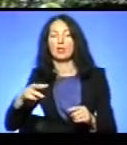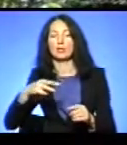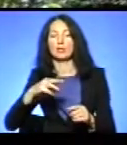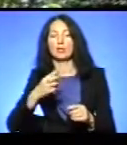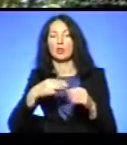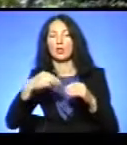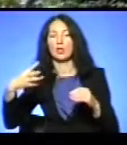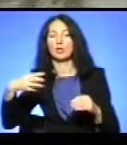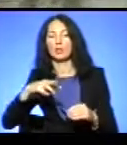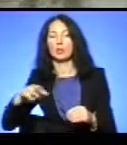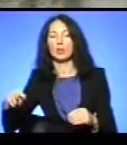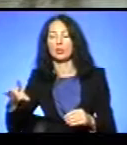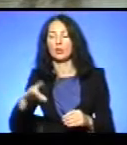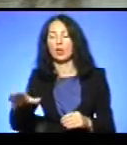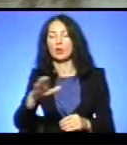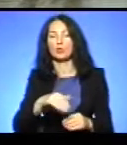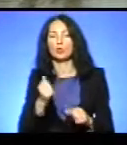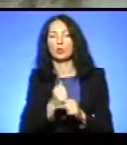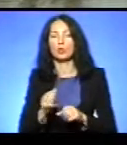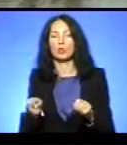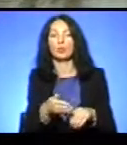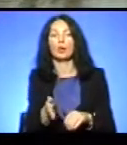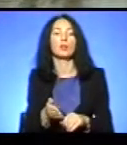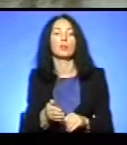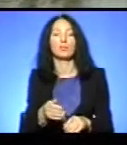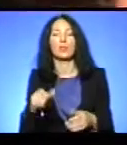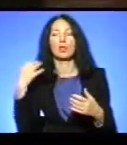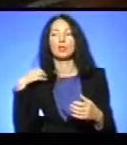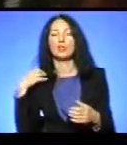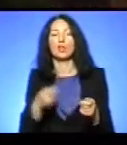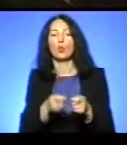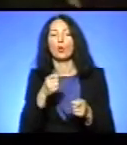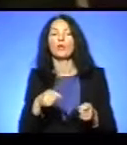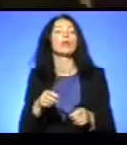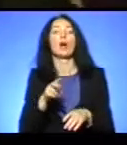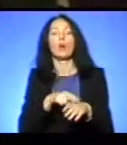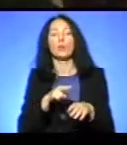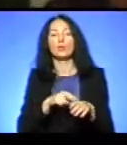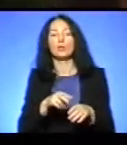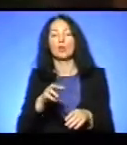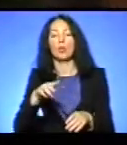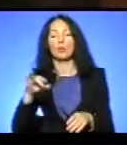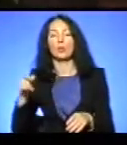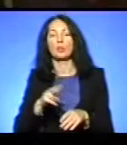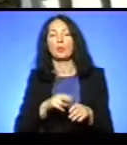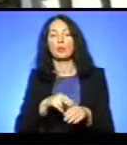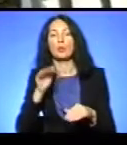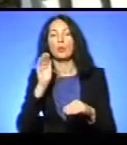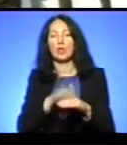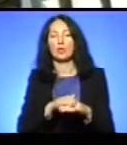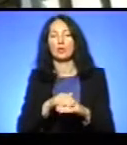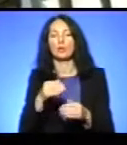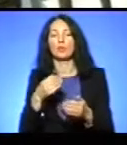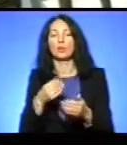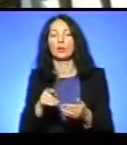прибирання. Вони цього не роблять. Начальник управління муніципальної поліції Тернопільської міськради Ігор Максимів підтвердив факт неналежного